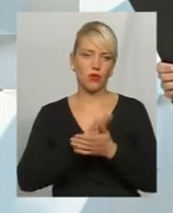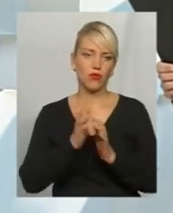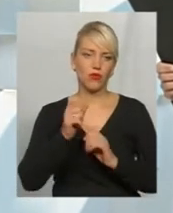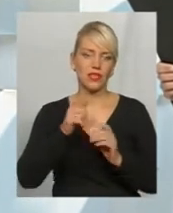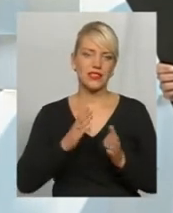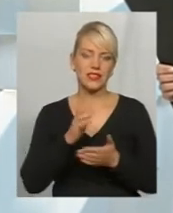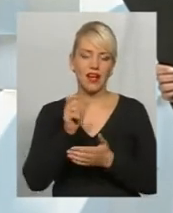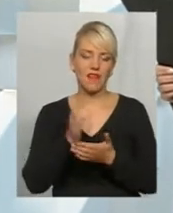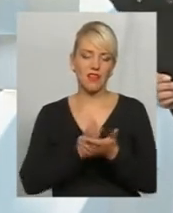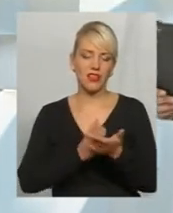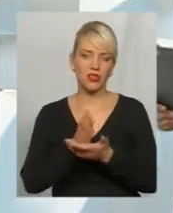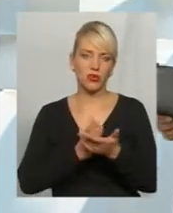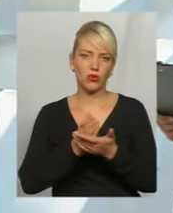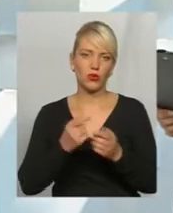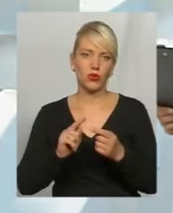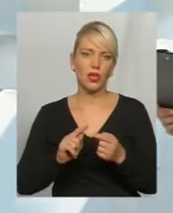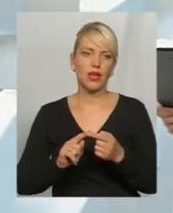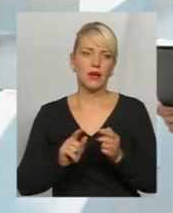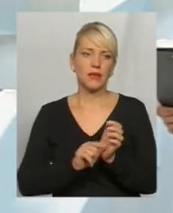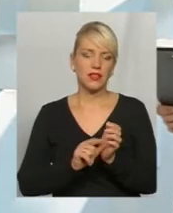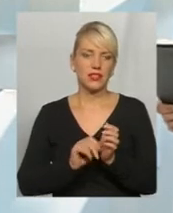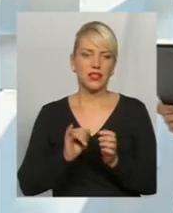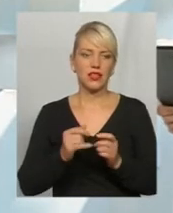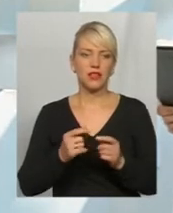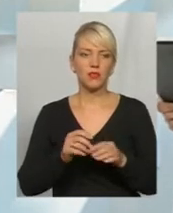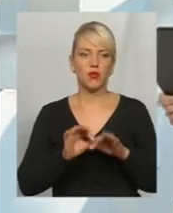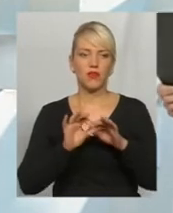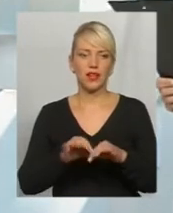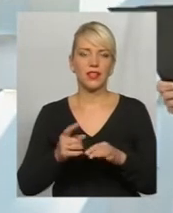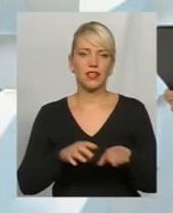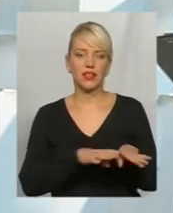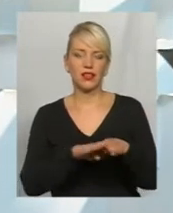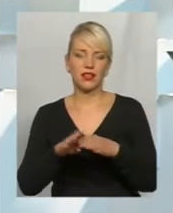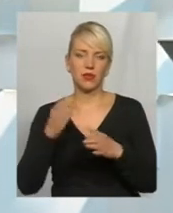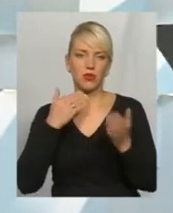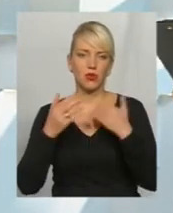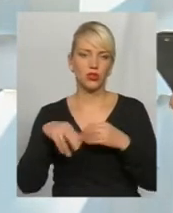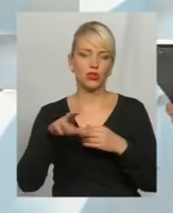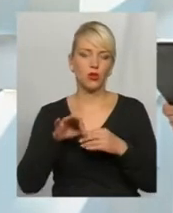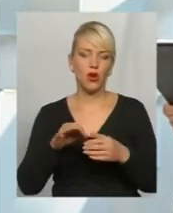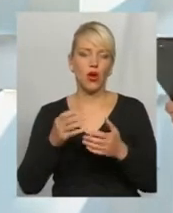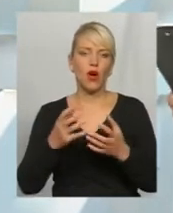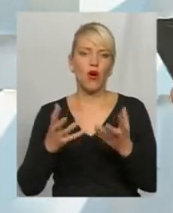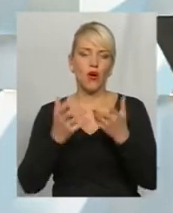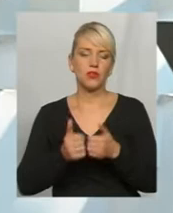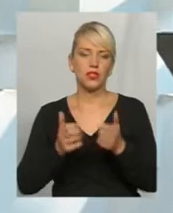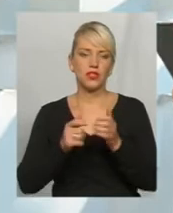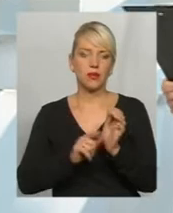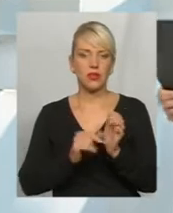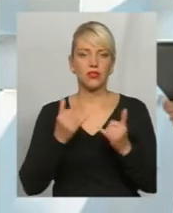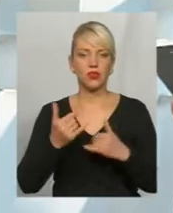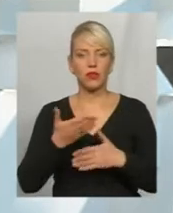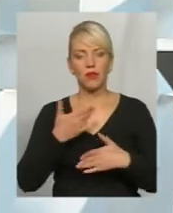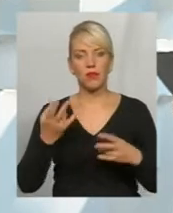впровадити єдині підходи до обчислення пенсій. Отож, сьогодні мали би говорити про пенсійну реформу, але, на жаль,